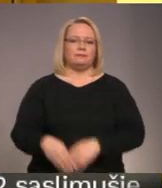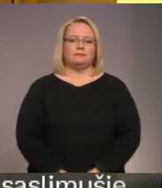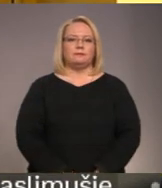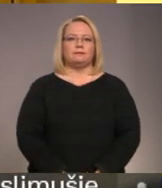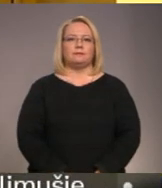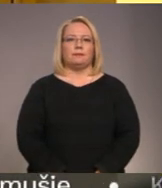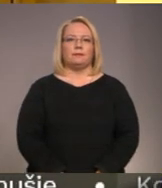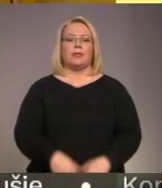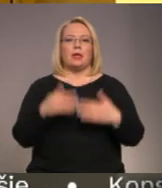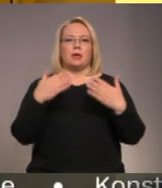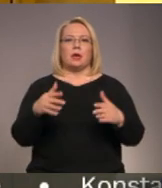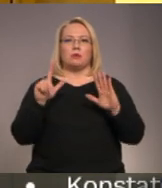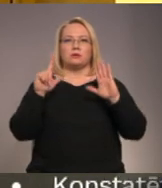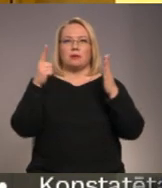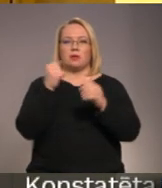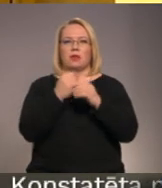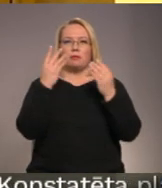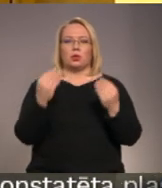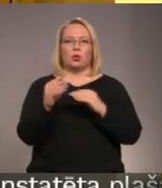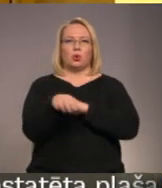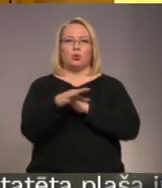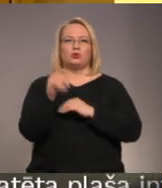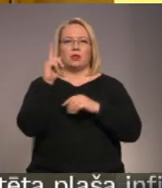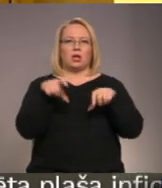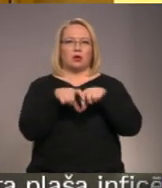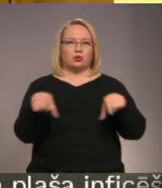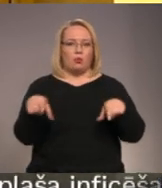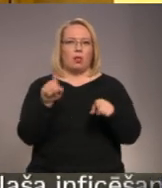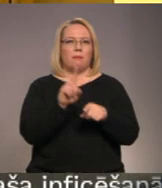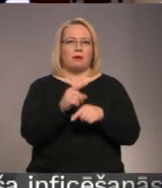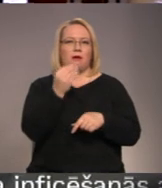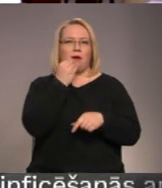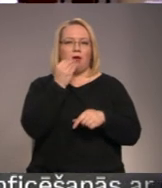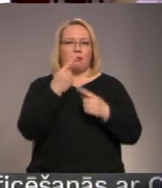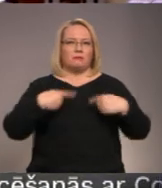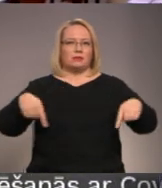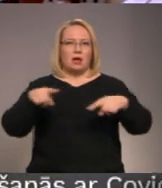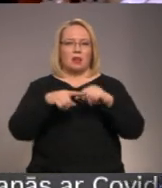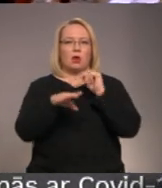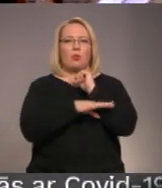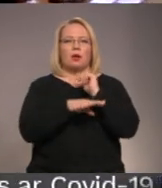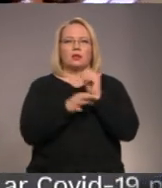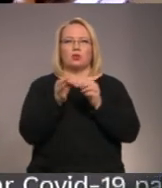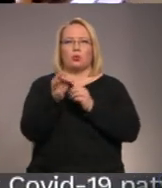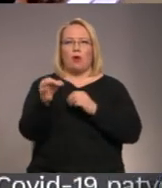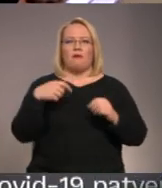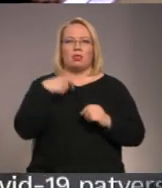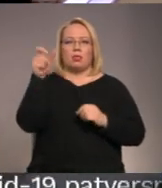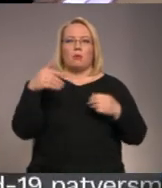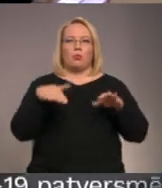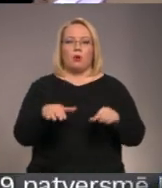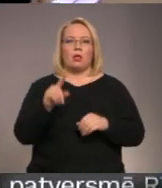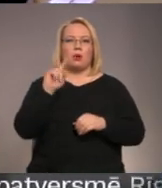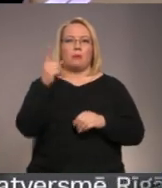Jau septīto darba dienu tukši ir neviens skolu gaitiņi, bet arī ēdam zāles. Koknesis novada deputāti nolēmuši, ka no 1.